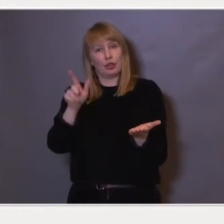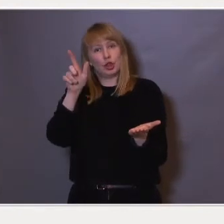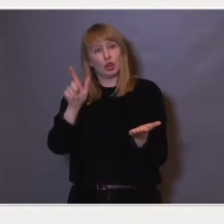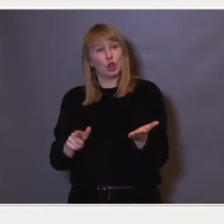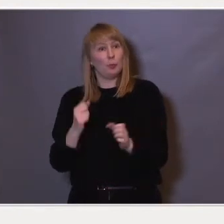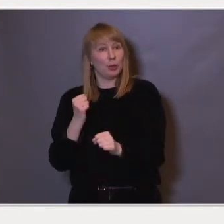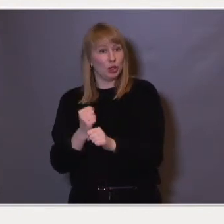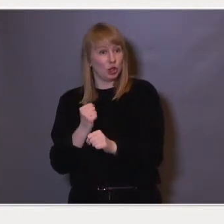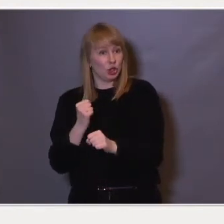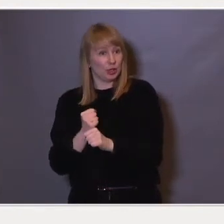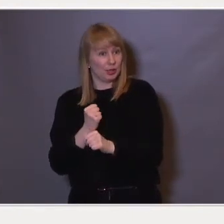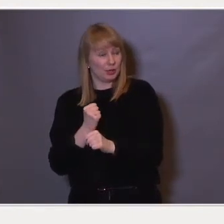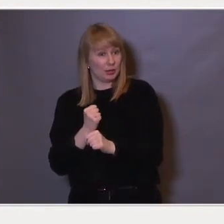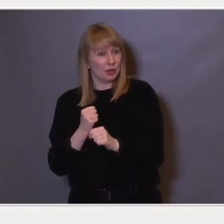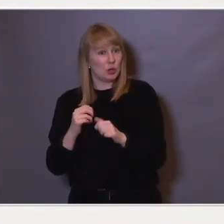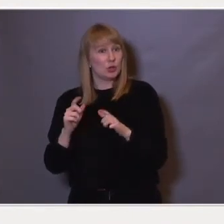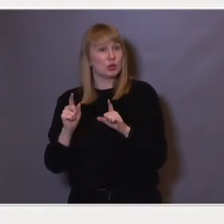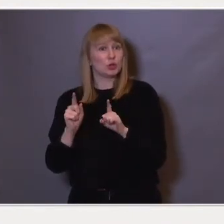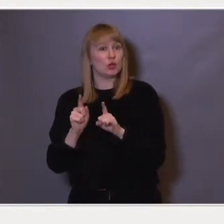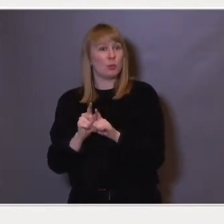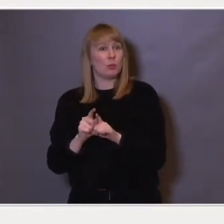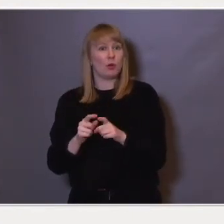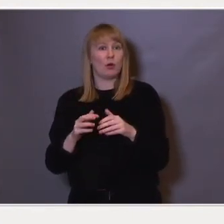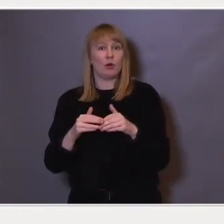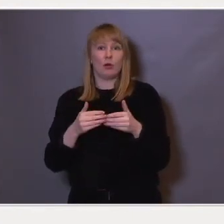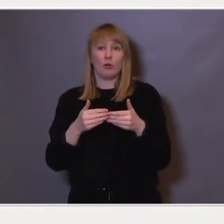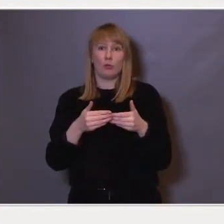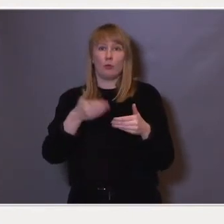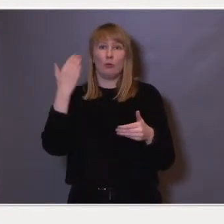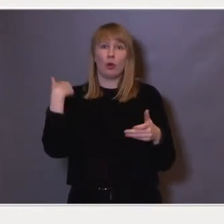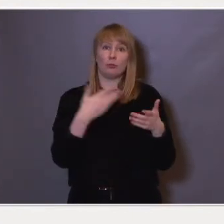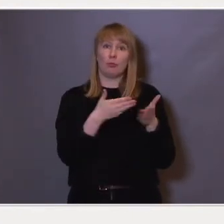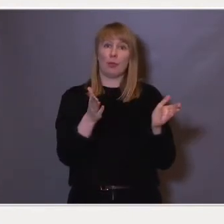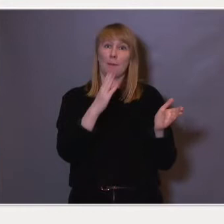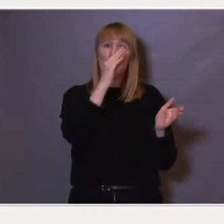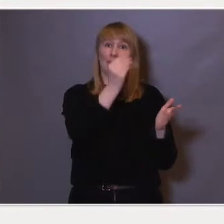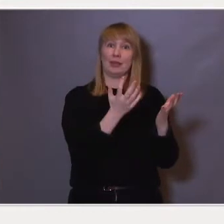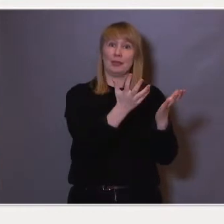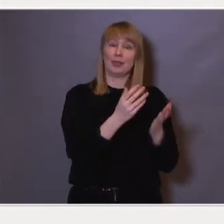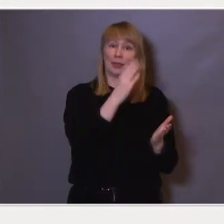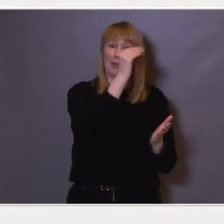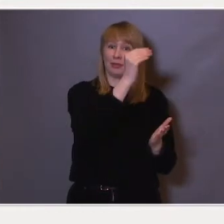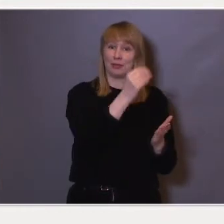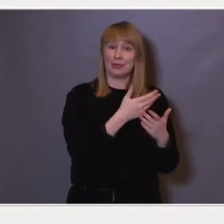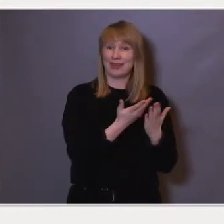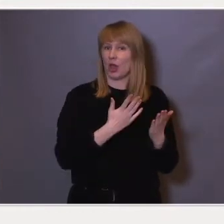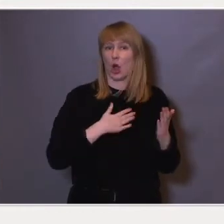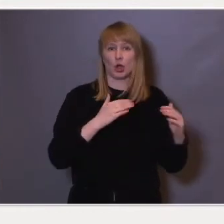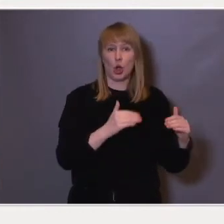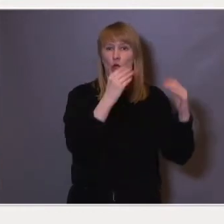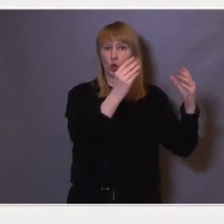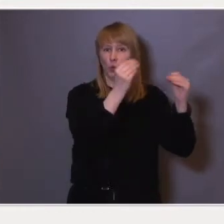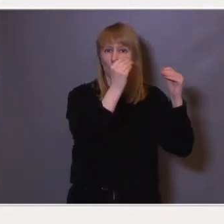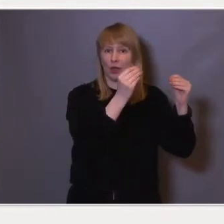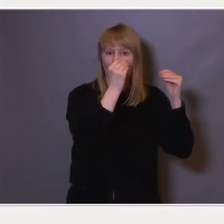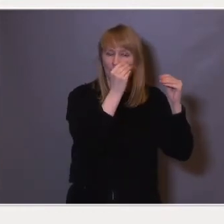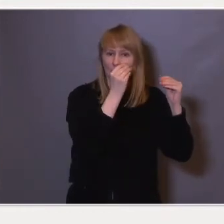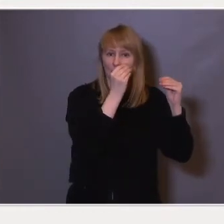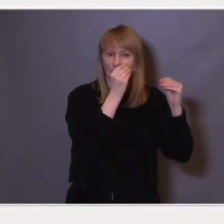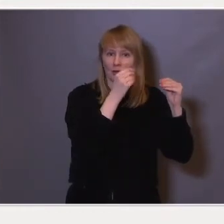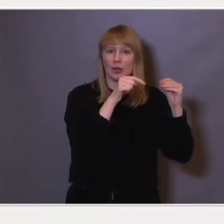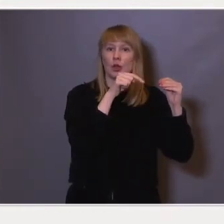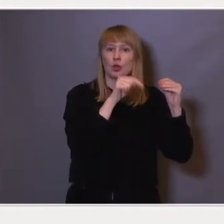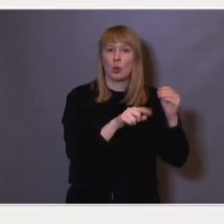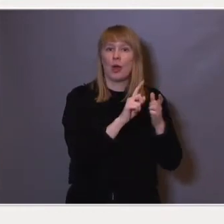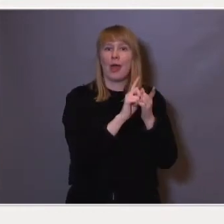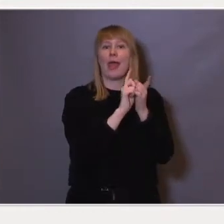yrker som har stått åpne for menn, der det har vært behov for menn som ikke har så høy utdanning, de er i